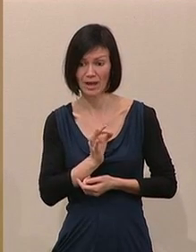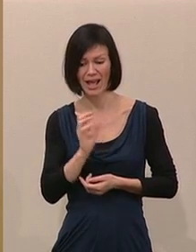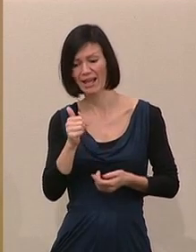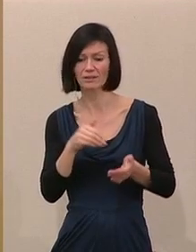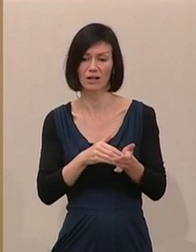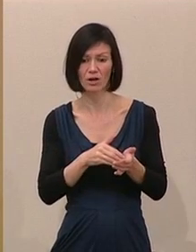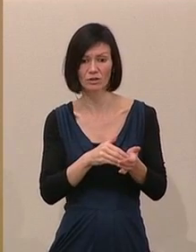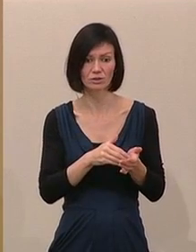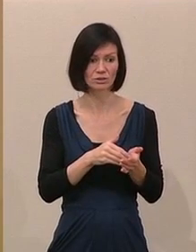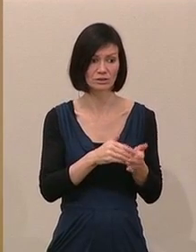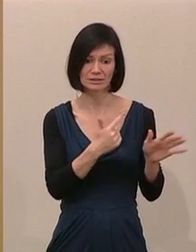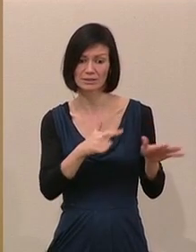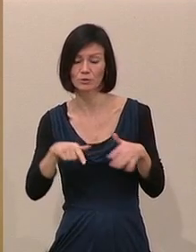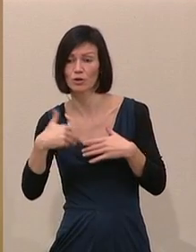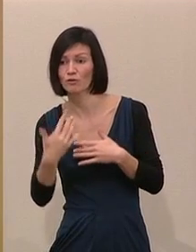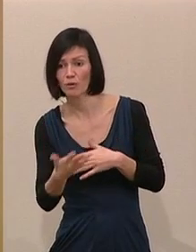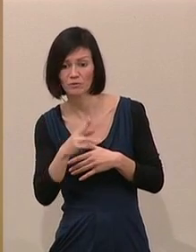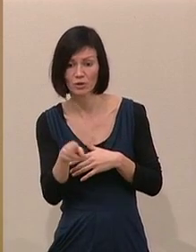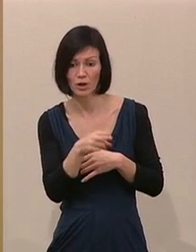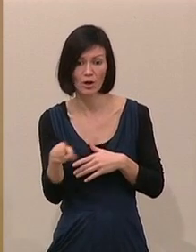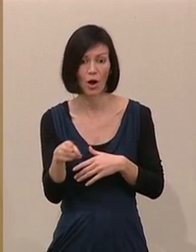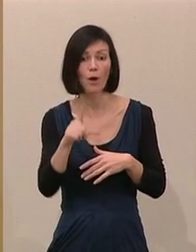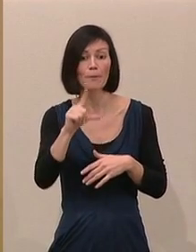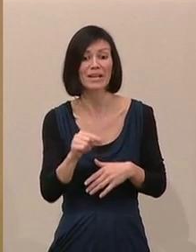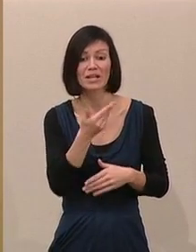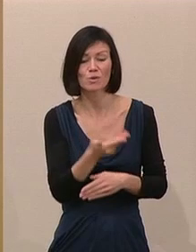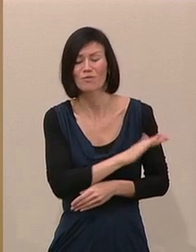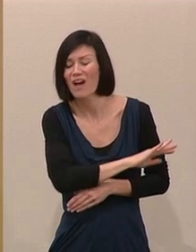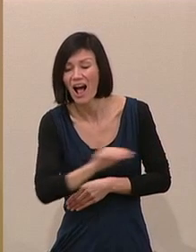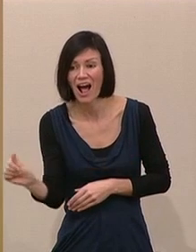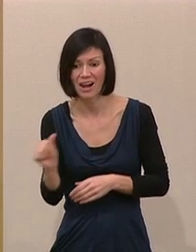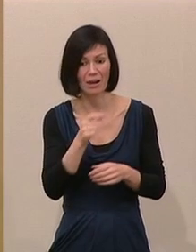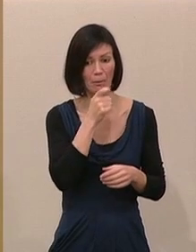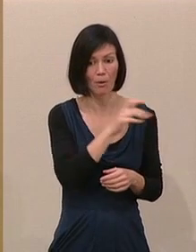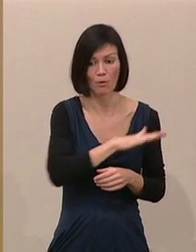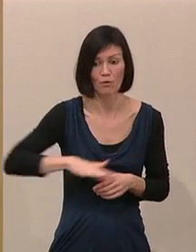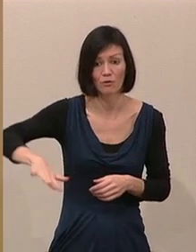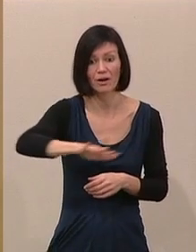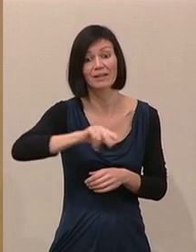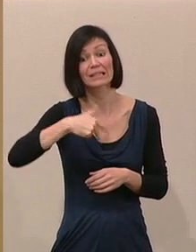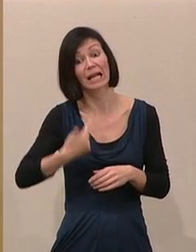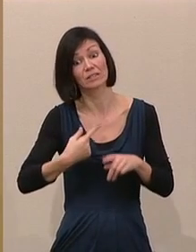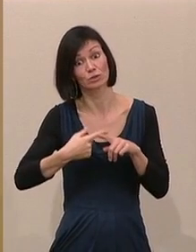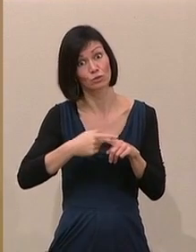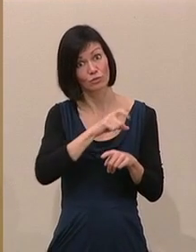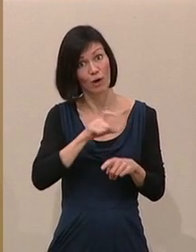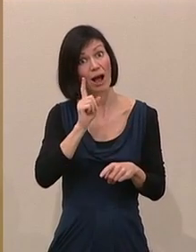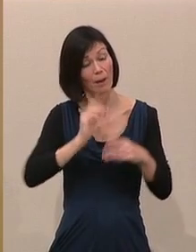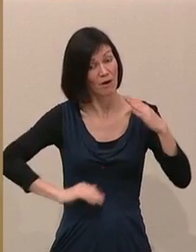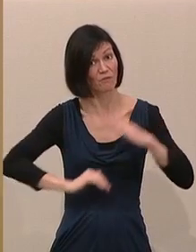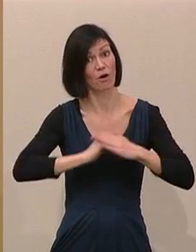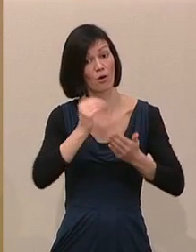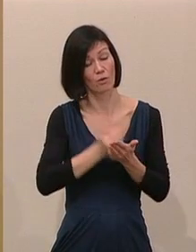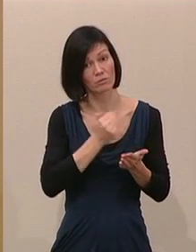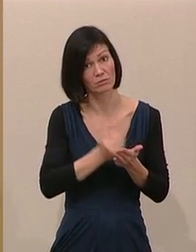Euro Mindestlohn für alle Branchen, die 30-Stunden-Woche bei vollem Lohnausgleich, ein